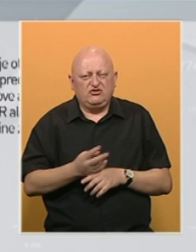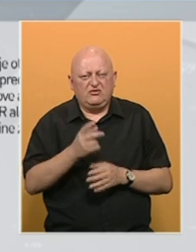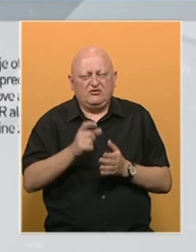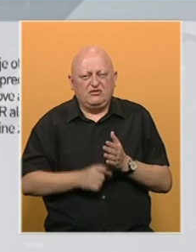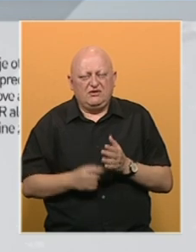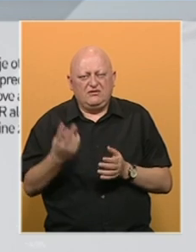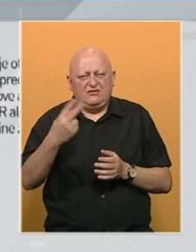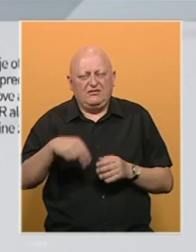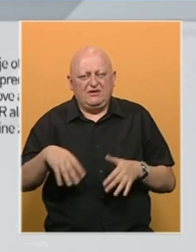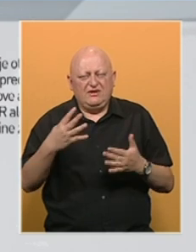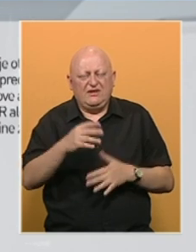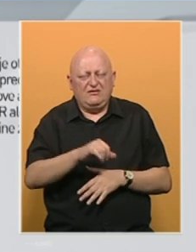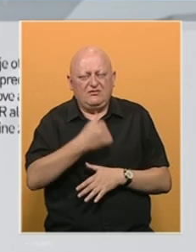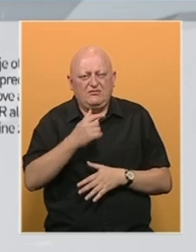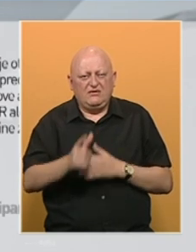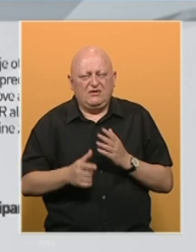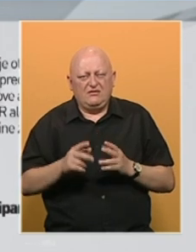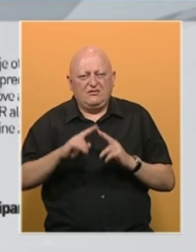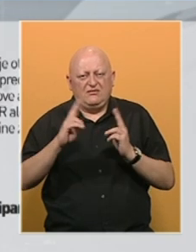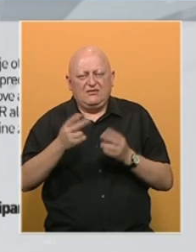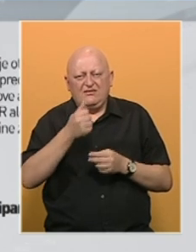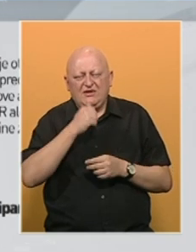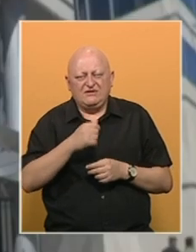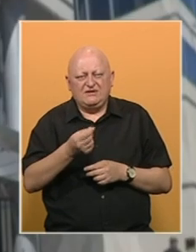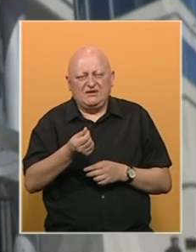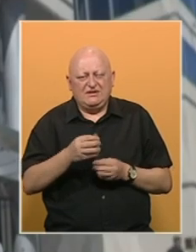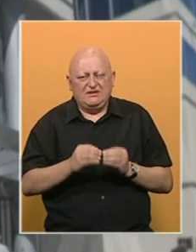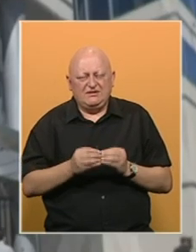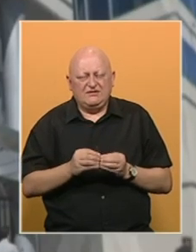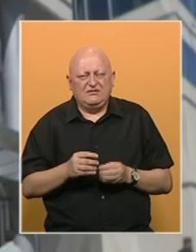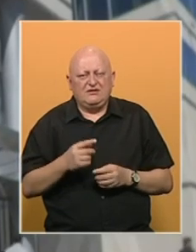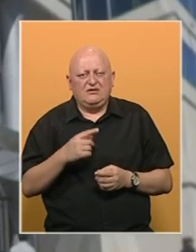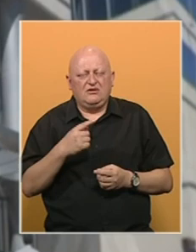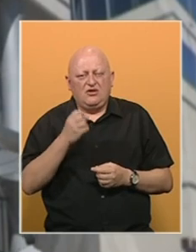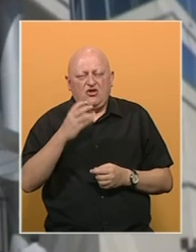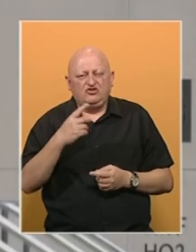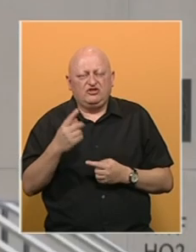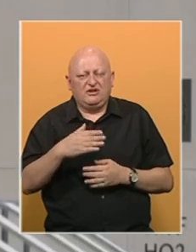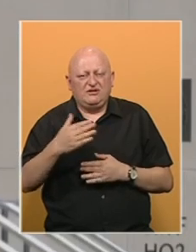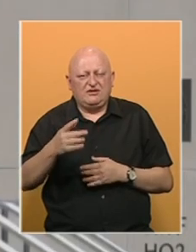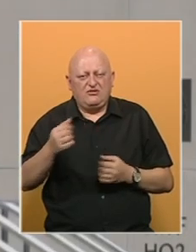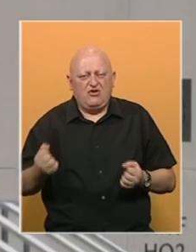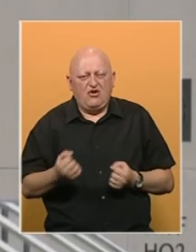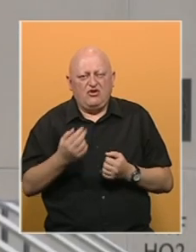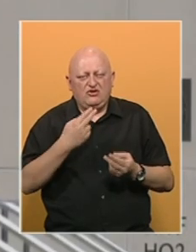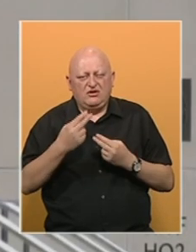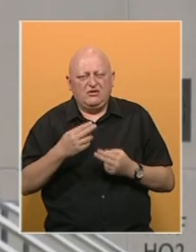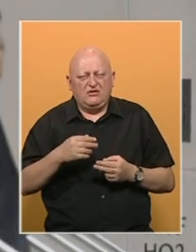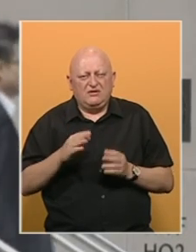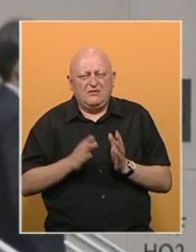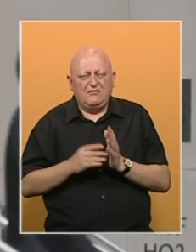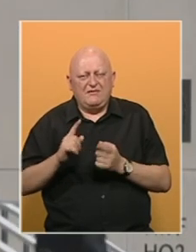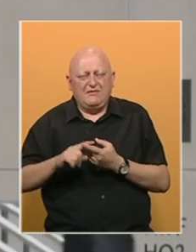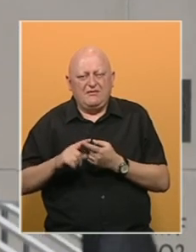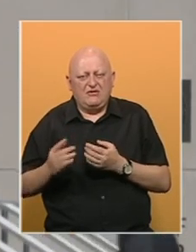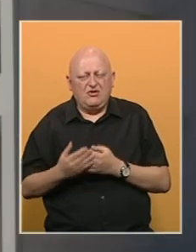članicama 2009. godine za vrijeme globalne financijske krize. Loša strana je što će to dodatno otežati dogovor BIH sa MMF